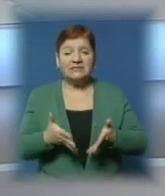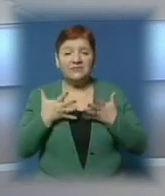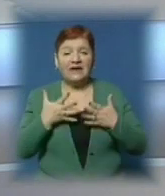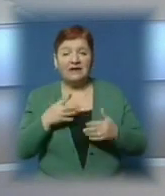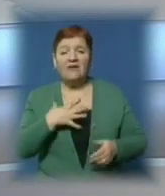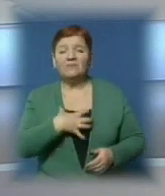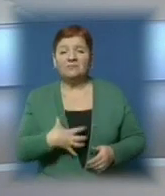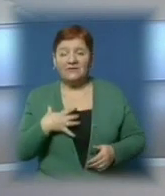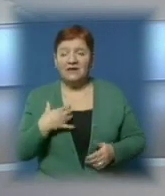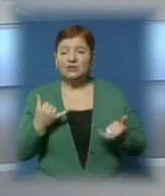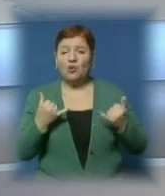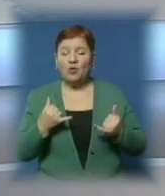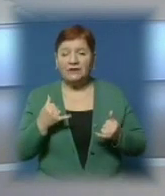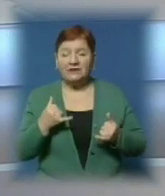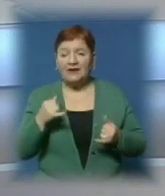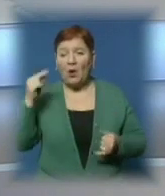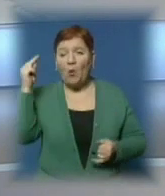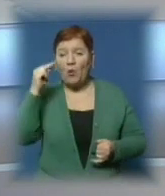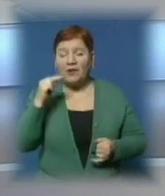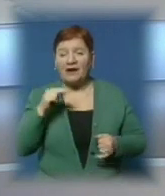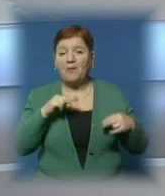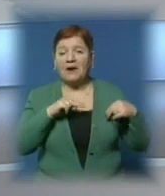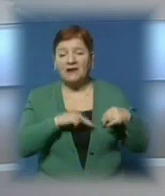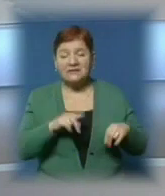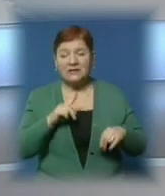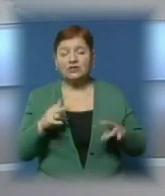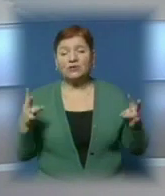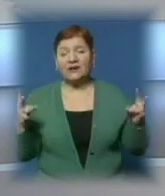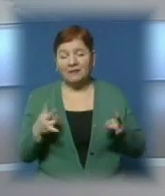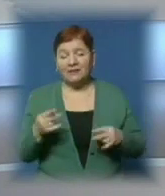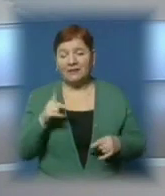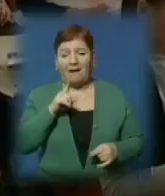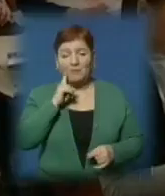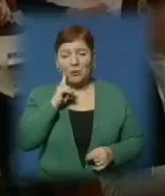актуальні сьогодні уроки праці та що необхідно для трудового виховання молоді.